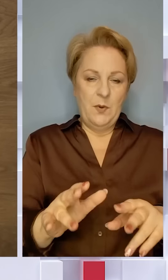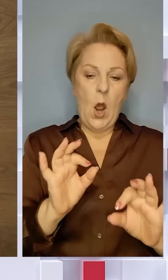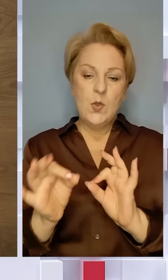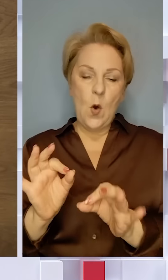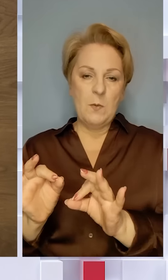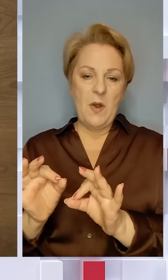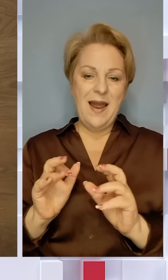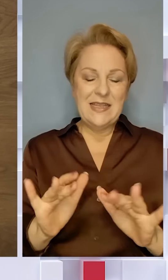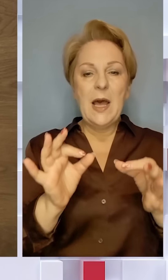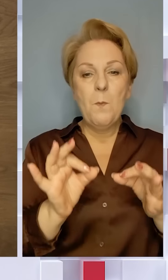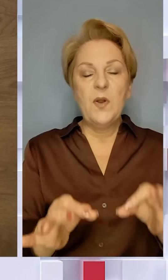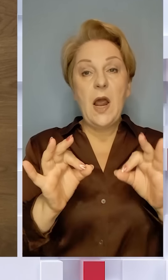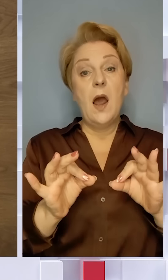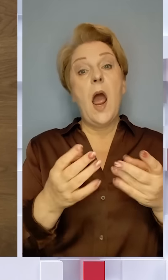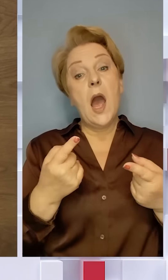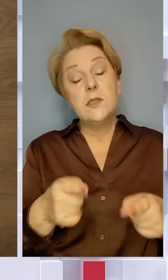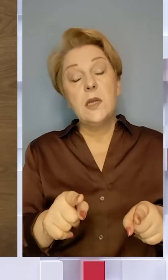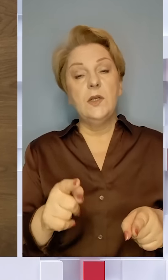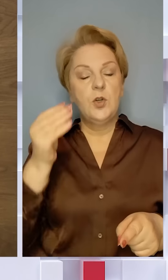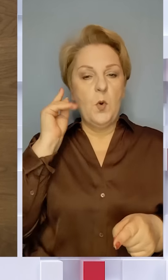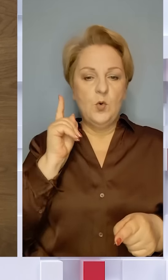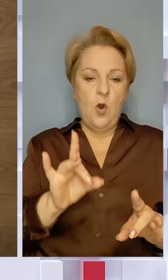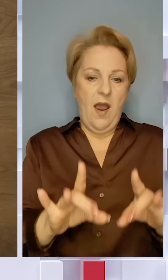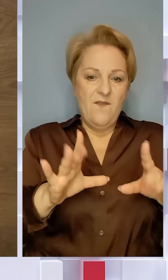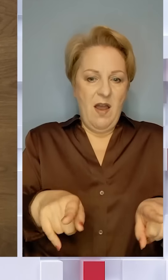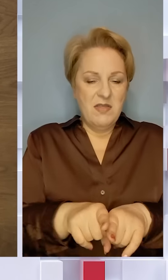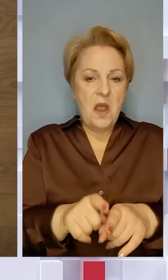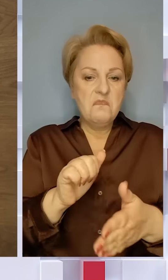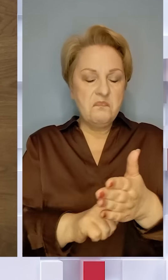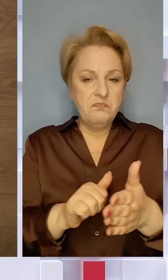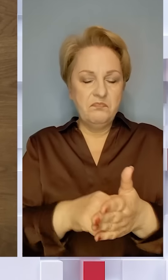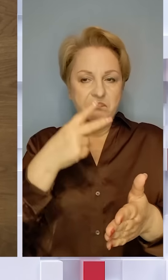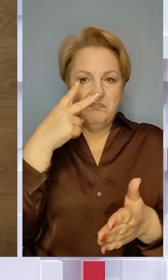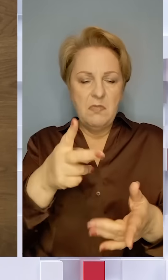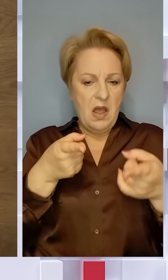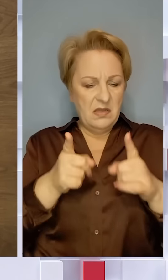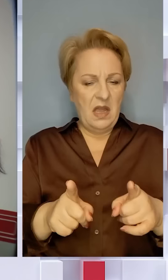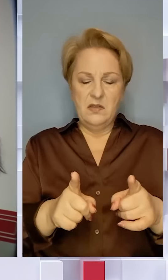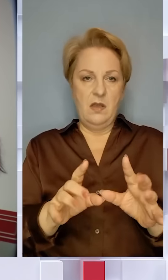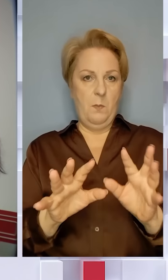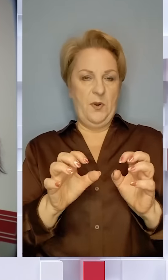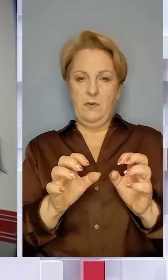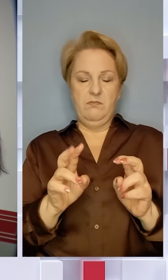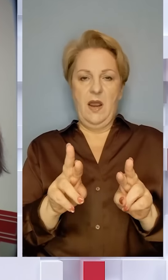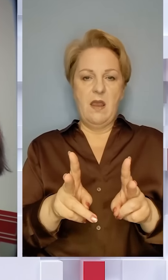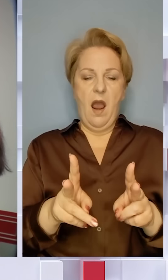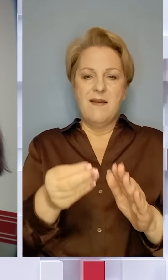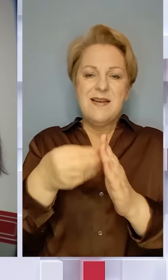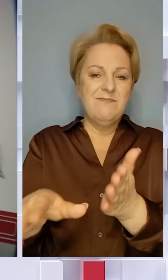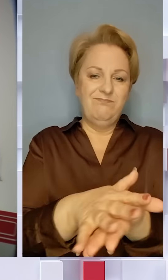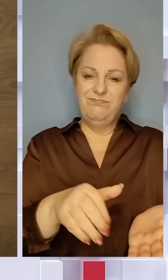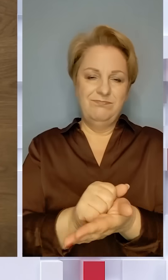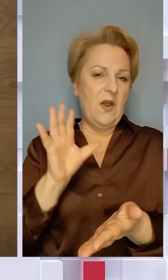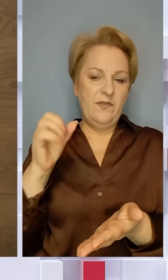унормувався і тривав правильно. З іншого боку, щоб уникати ось таких факторів, які ми бачимо, можуть дійсно бути сприйняті як дискредитація